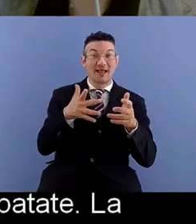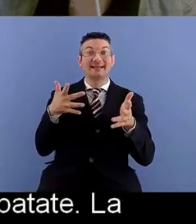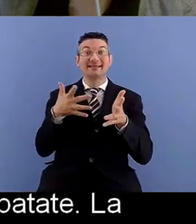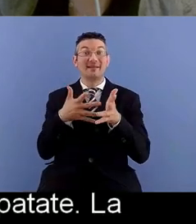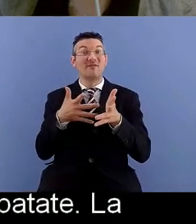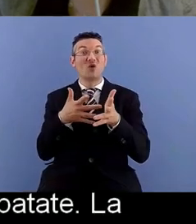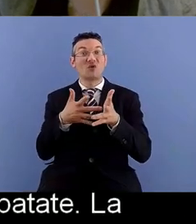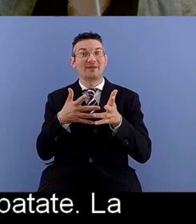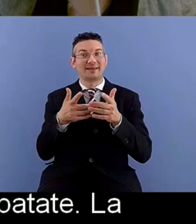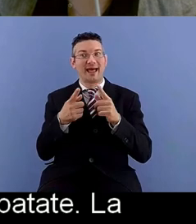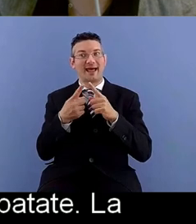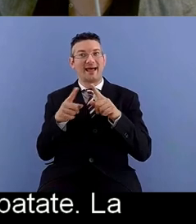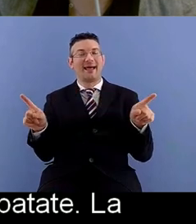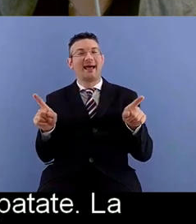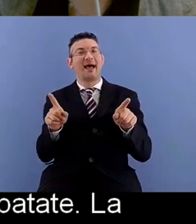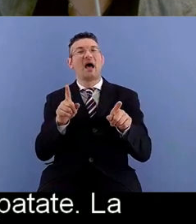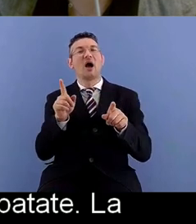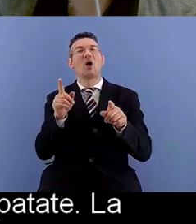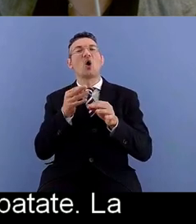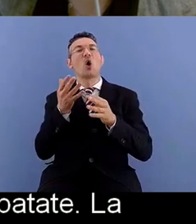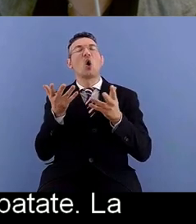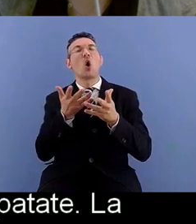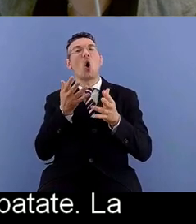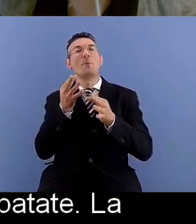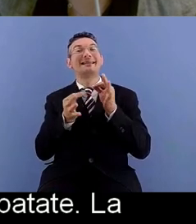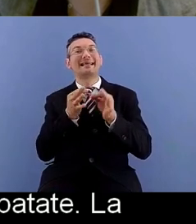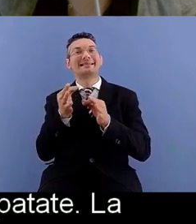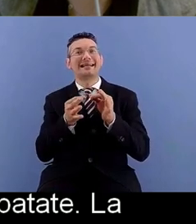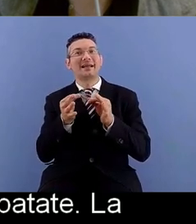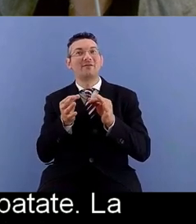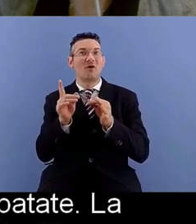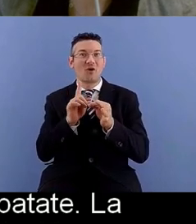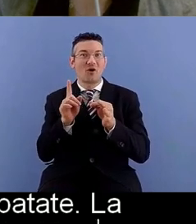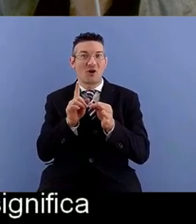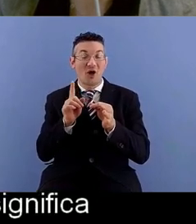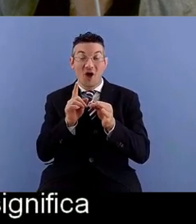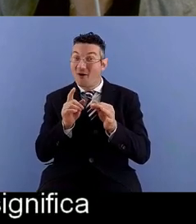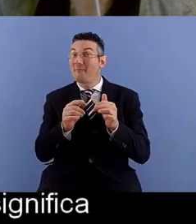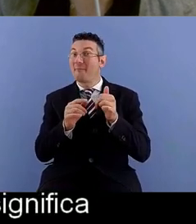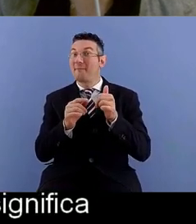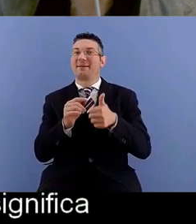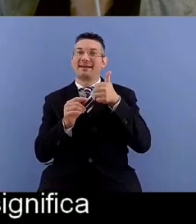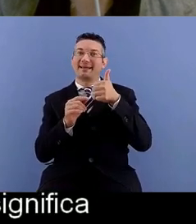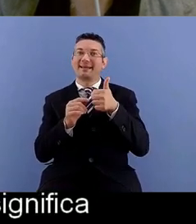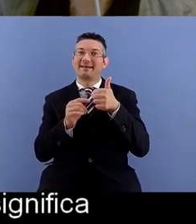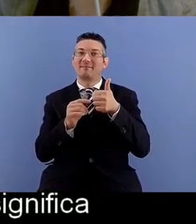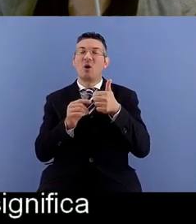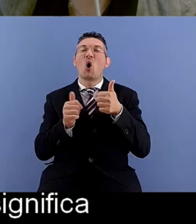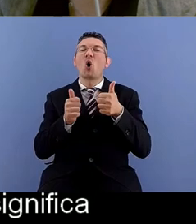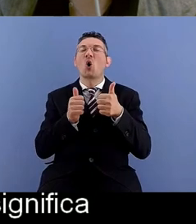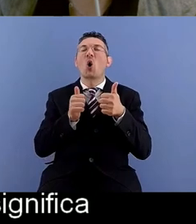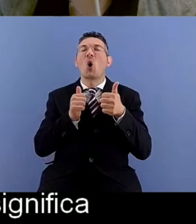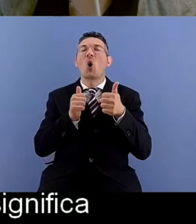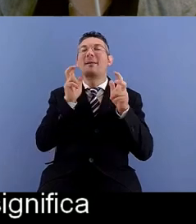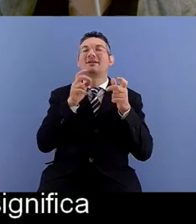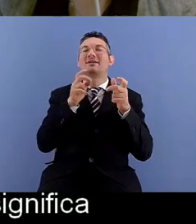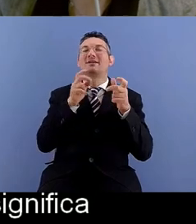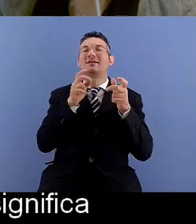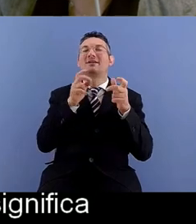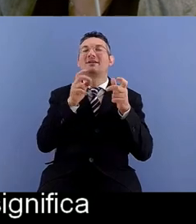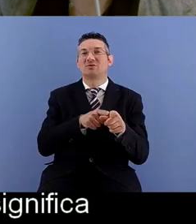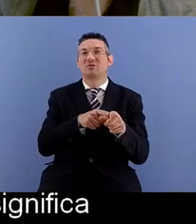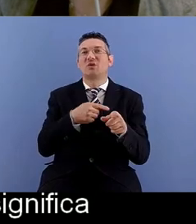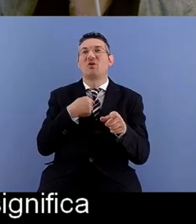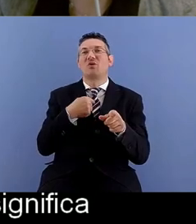nel come descrivo ma significa innanzitutto come percepisco per cui io riporto